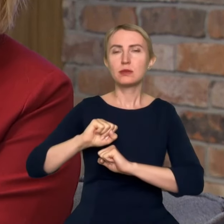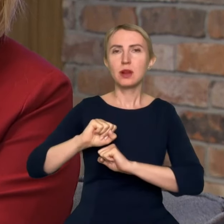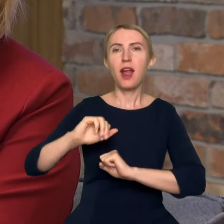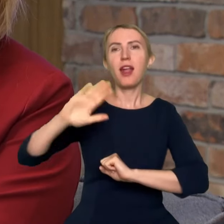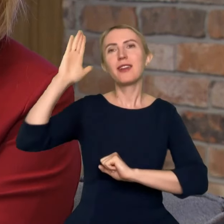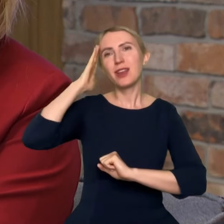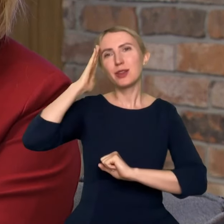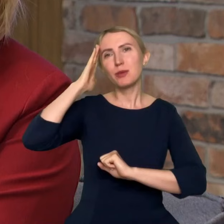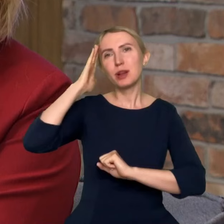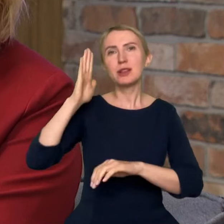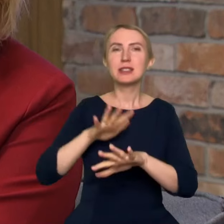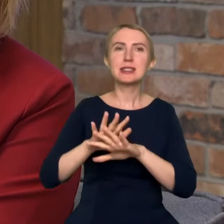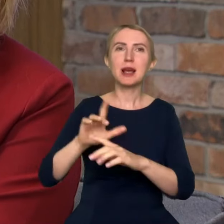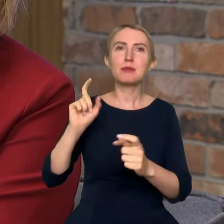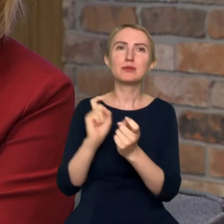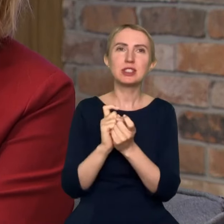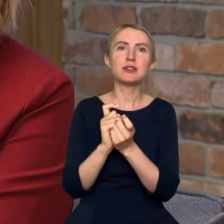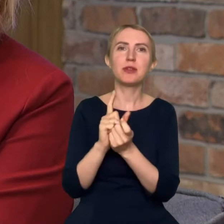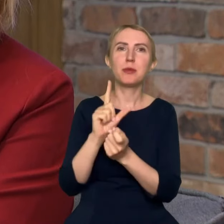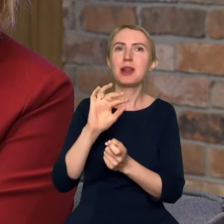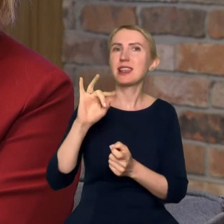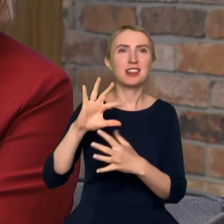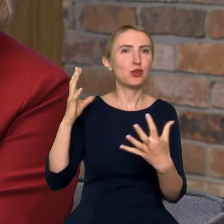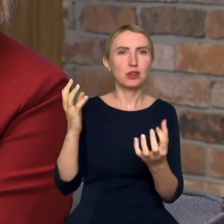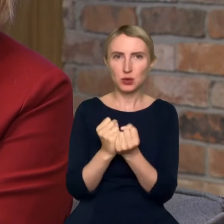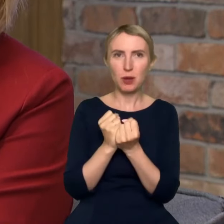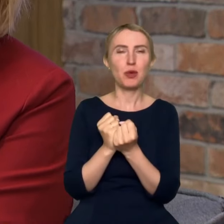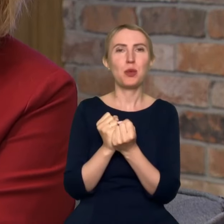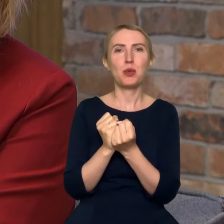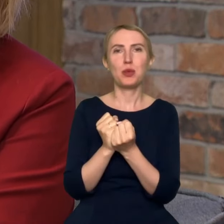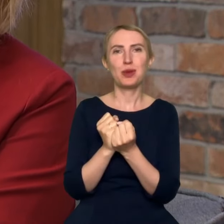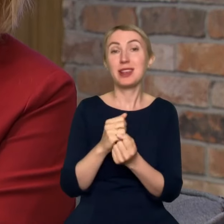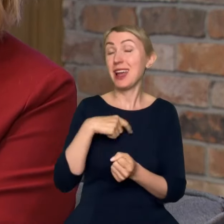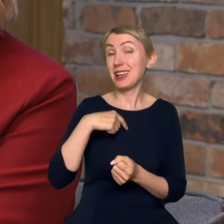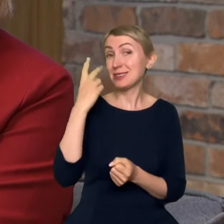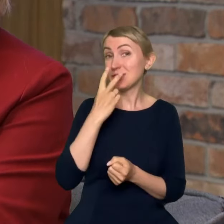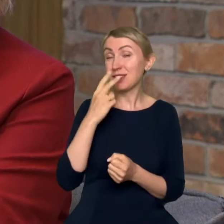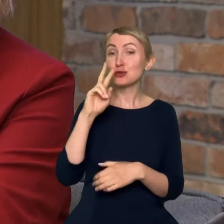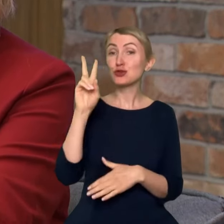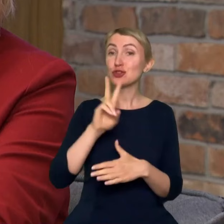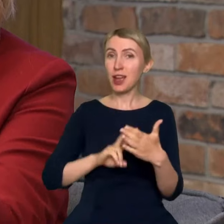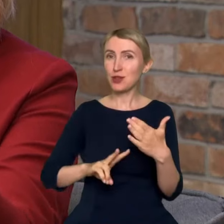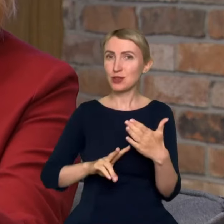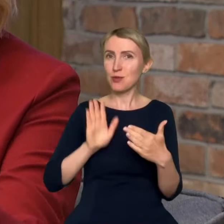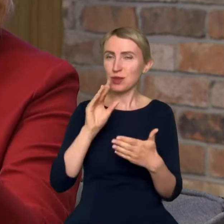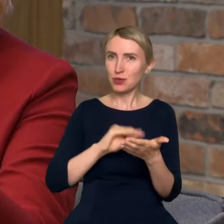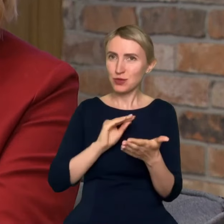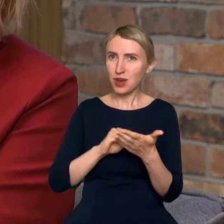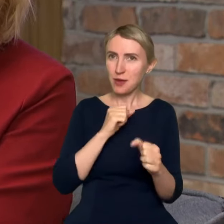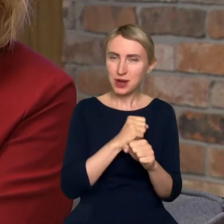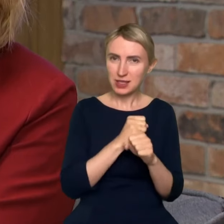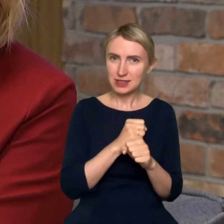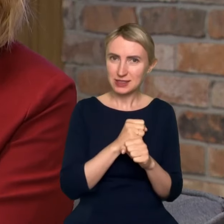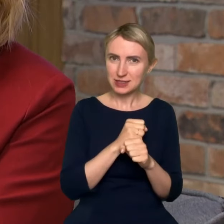że to systemy antyblagiatowe tego nie wychwycą. I ciekawa jestem, czy czytając właśnie po tym doświadczeniu pracy na